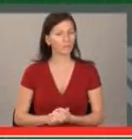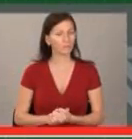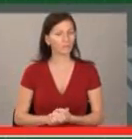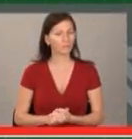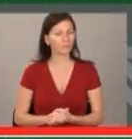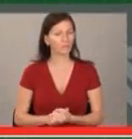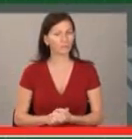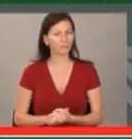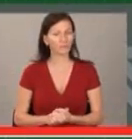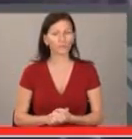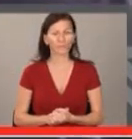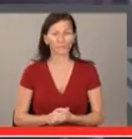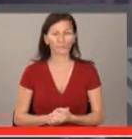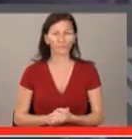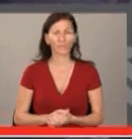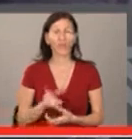А този?